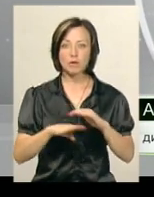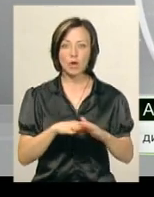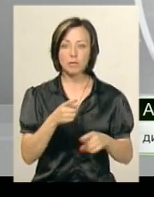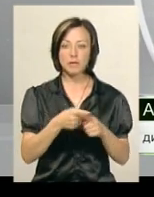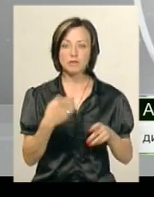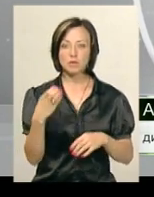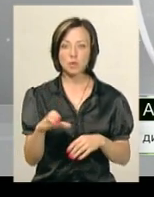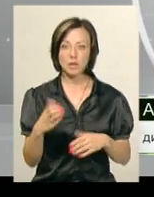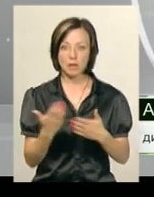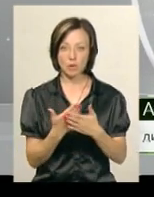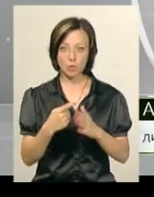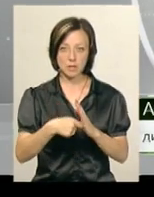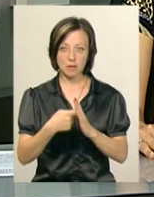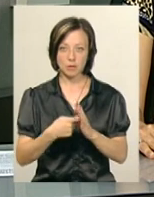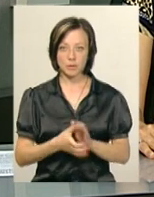півсотні стрічок знято.